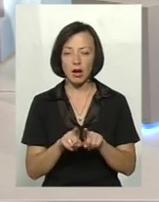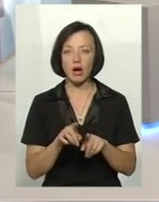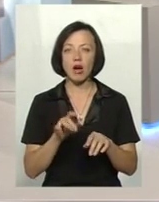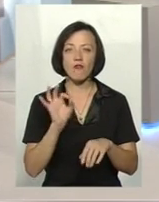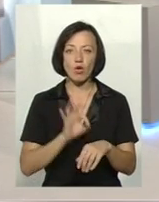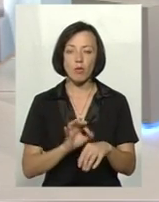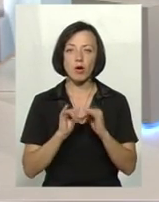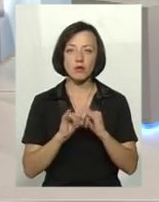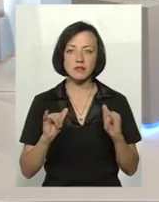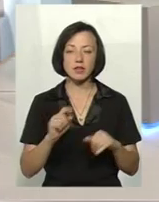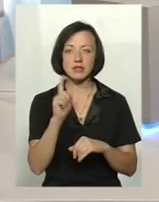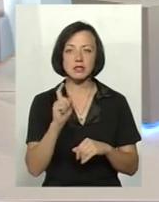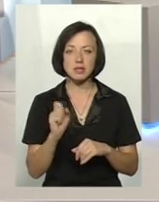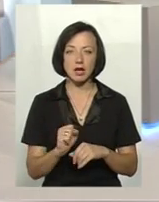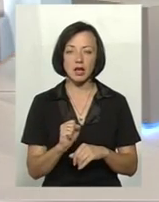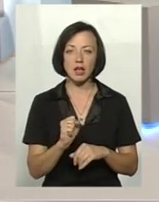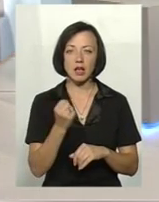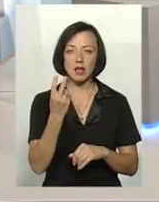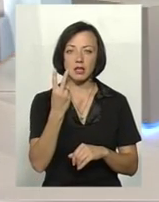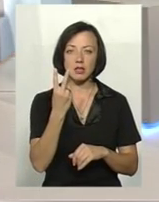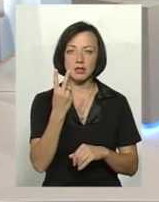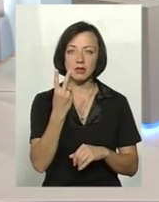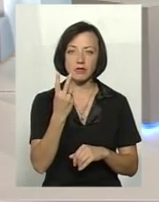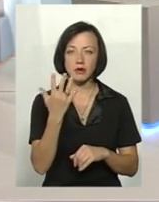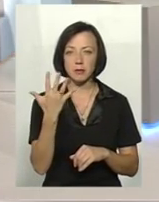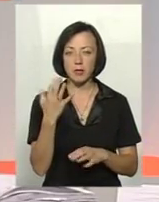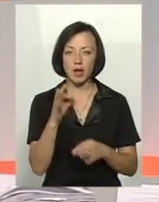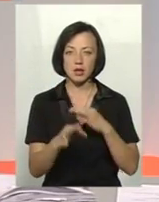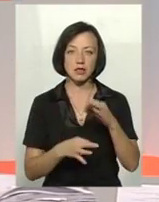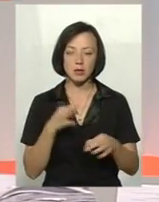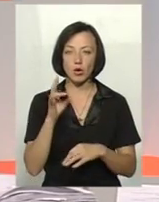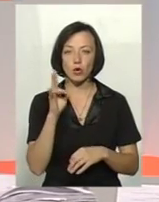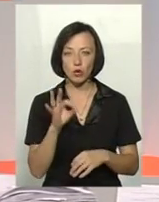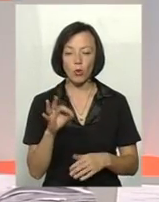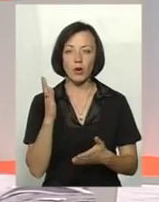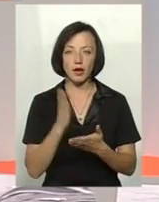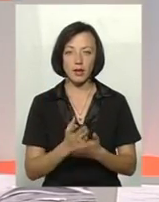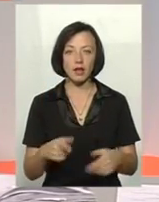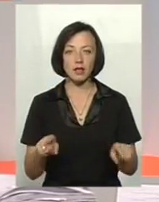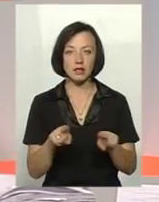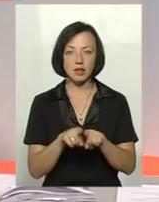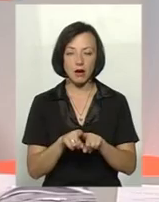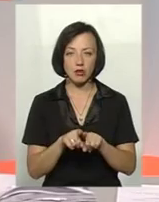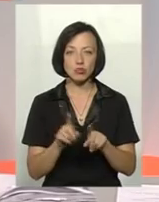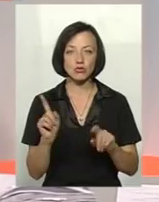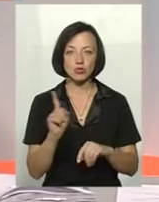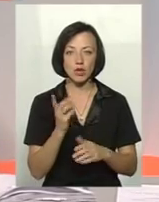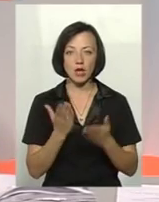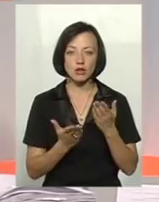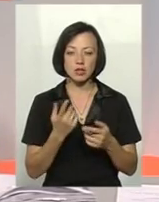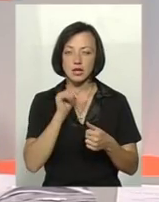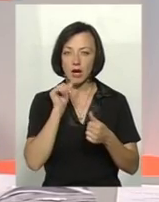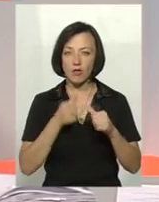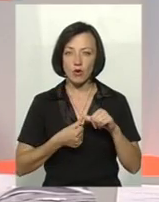розвивається за 2-5 діб. Ну, є також такі моменти, що якщо це